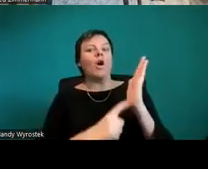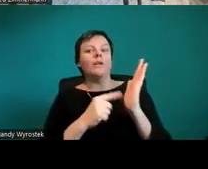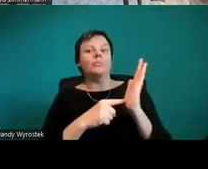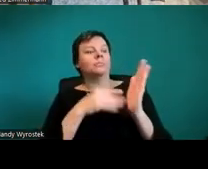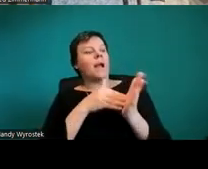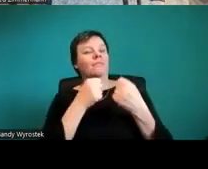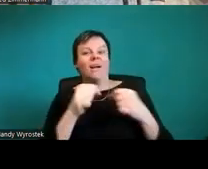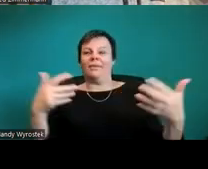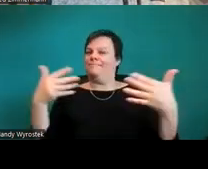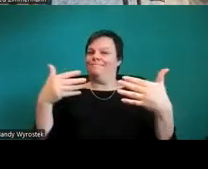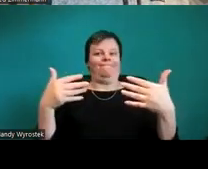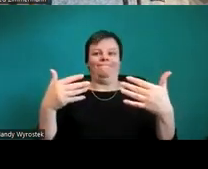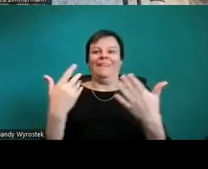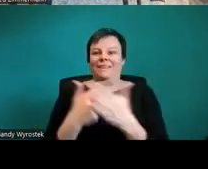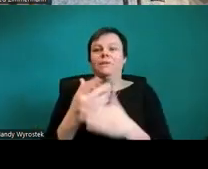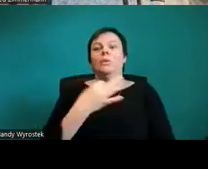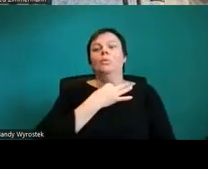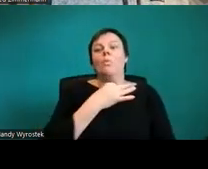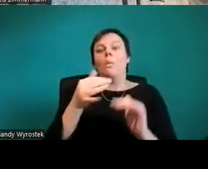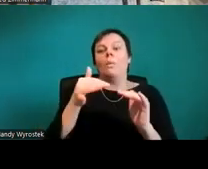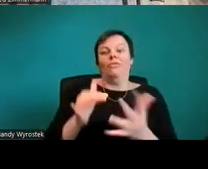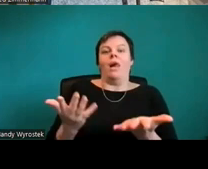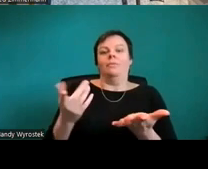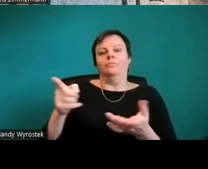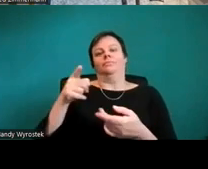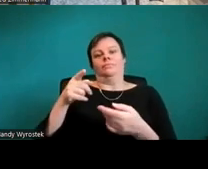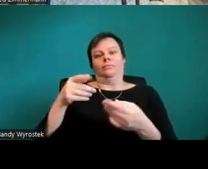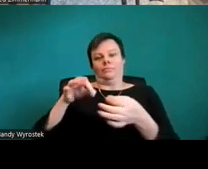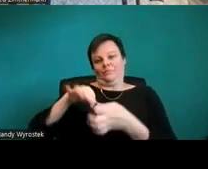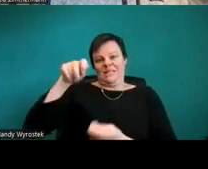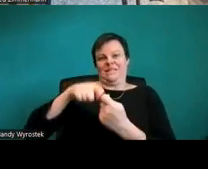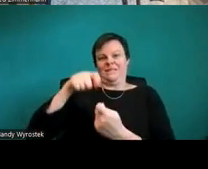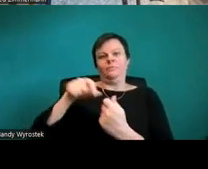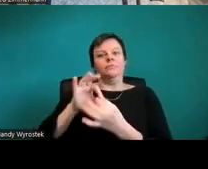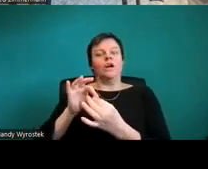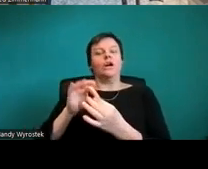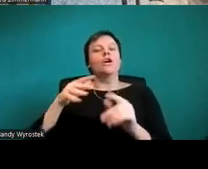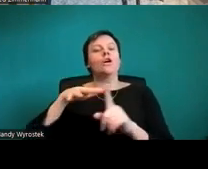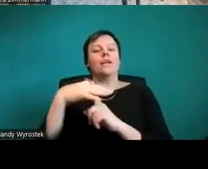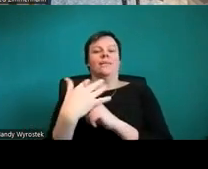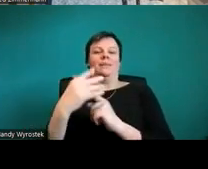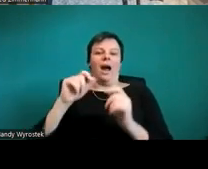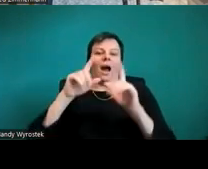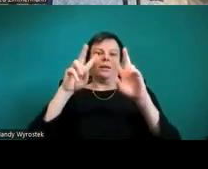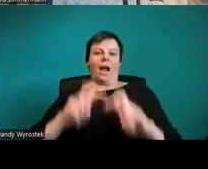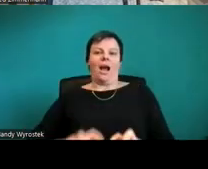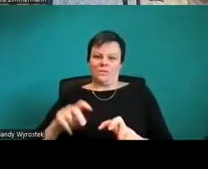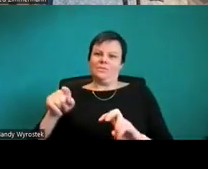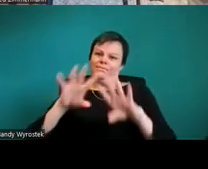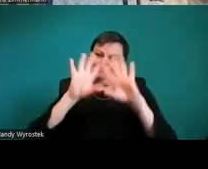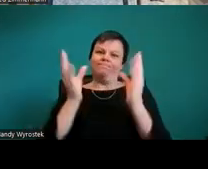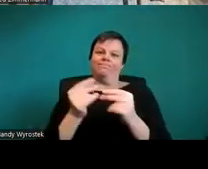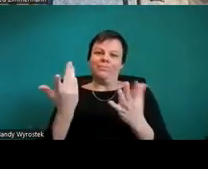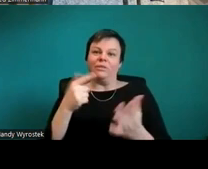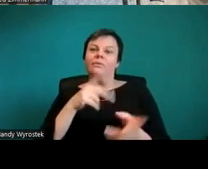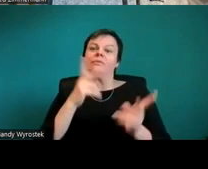Generell alles, was gelb oder so hat, ist schon sehr schwierig. Dafür ist nicht barrierefrei. Das kann ich Ihnen gleich sagen. Der Kontrast zwischen der weißen